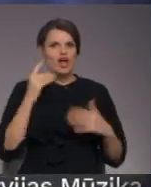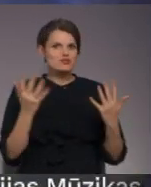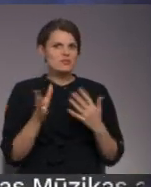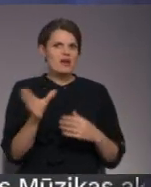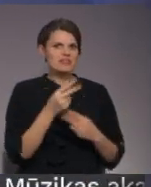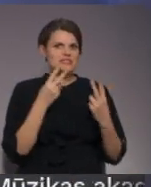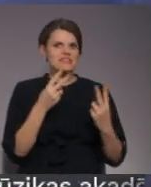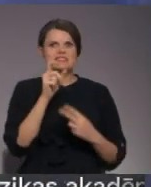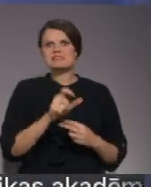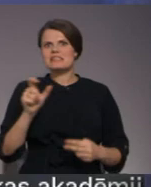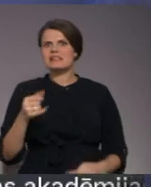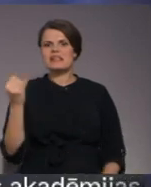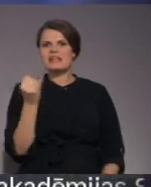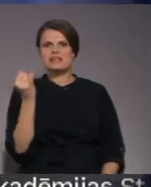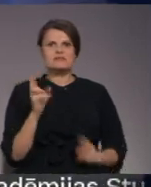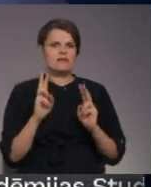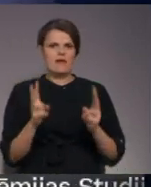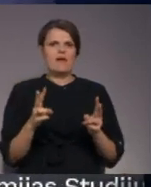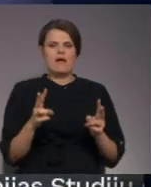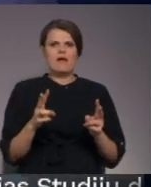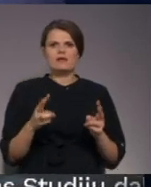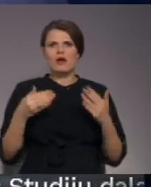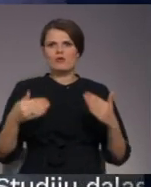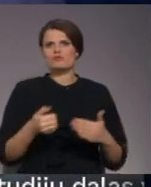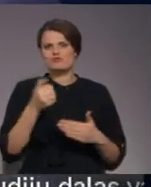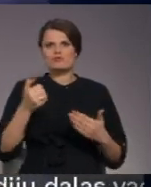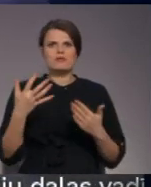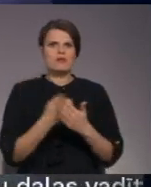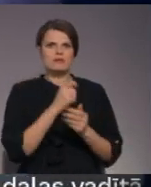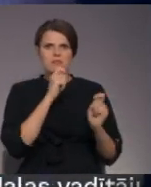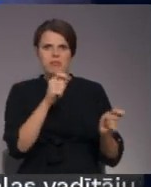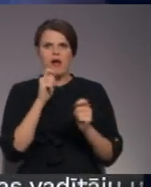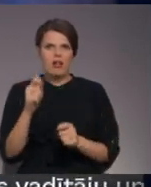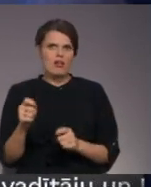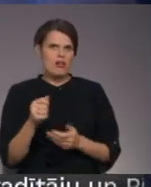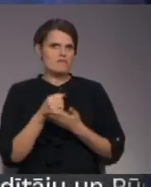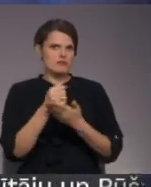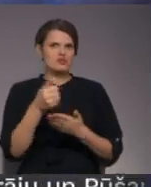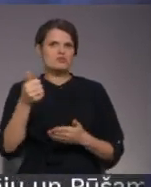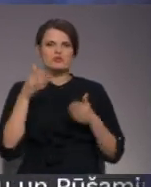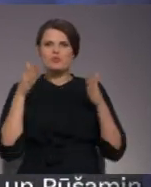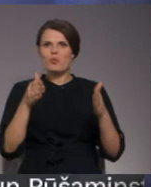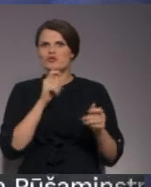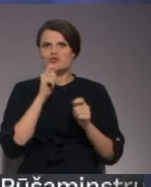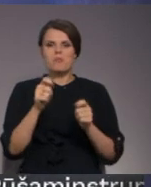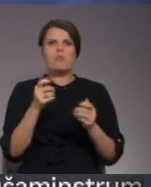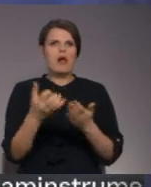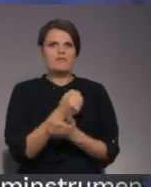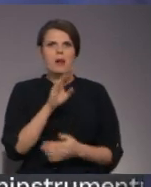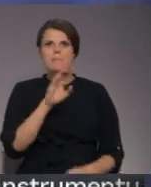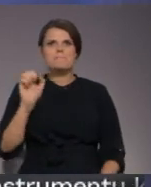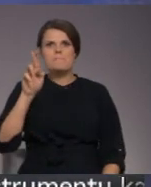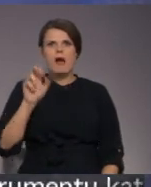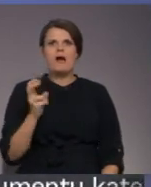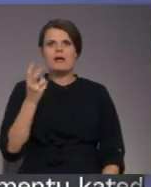skatītājs ļoti interesē, kā tad pie savām skatuvis naglām šogad tiks balvas lauriāti, un jau īpaši mūža balvas ieguvēja. Režisora Māra Čimeli un